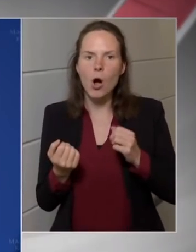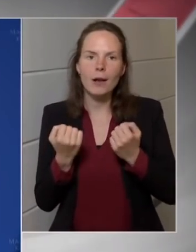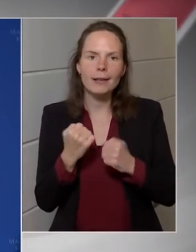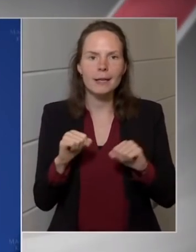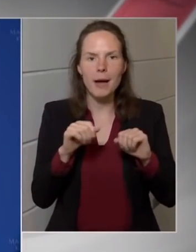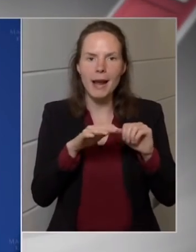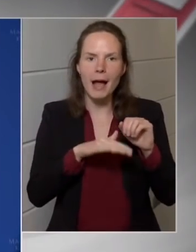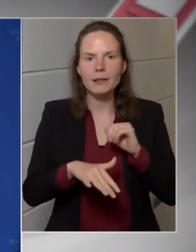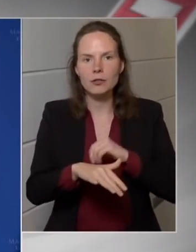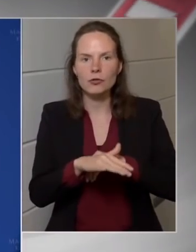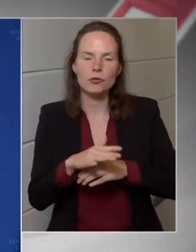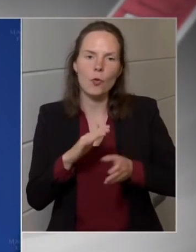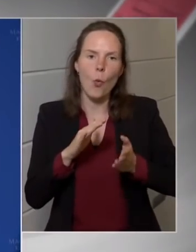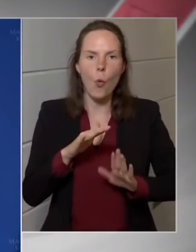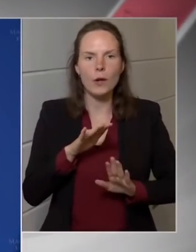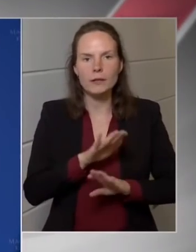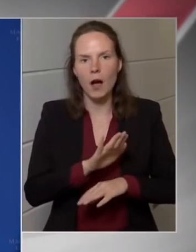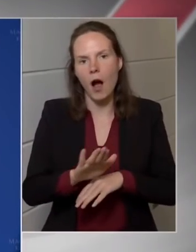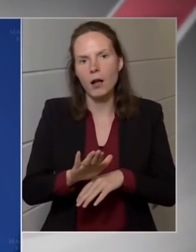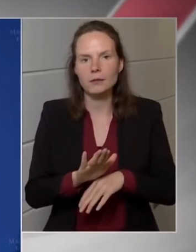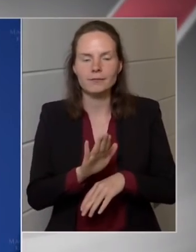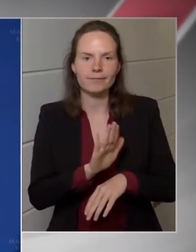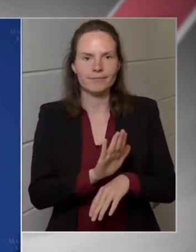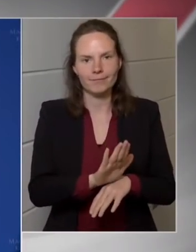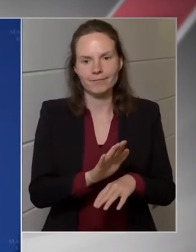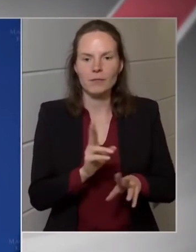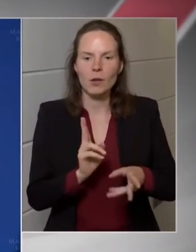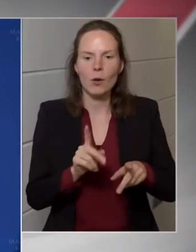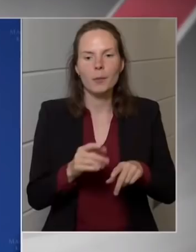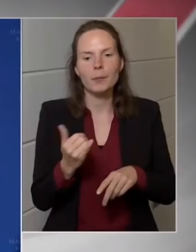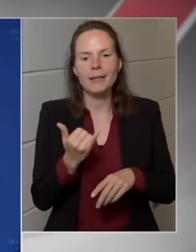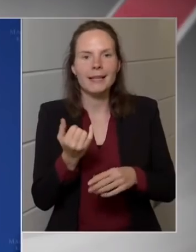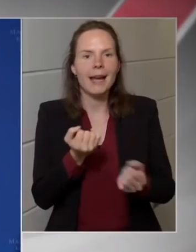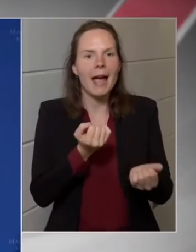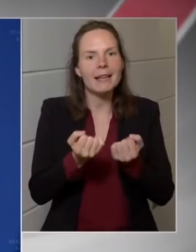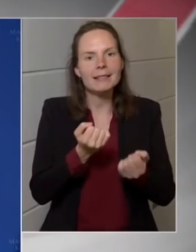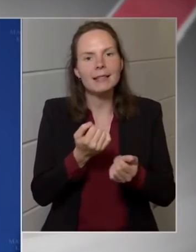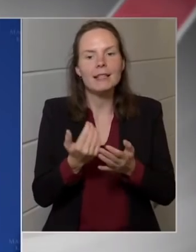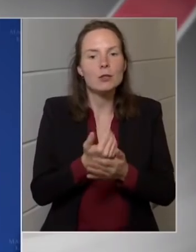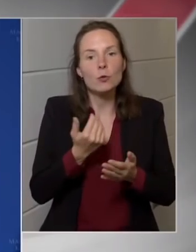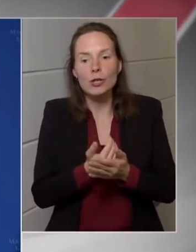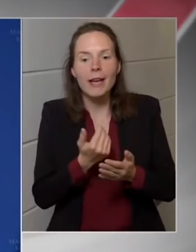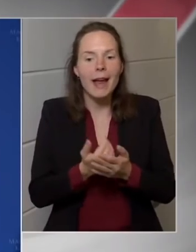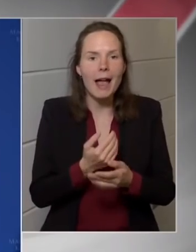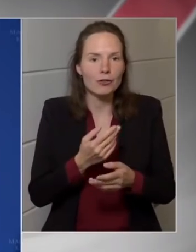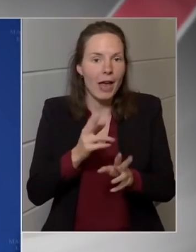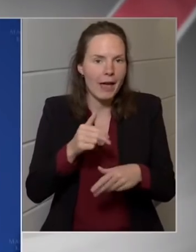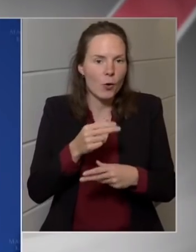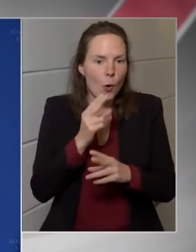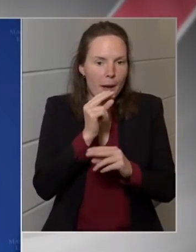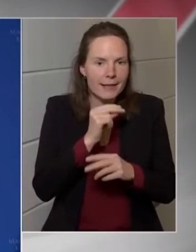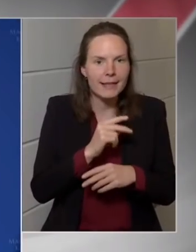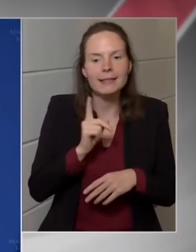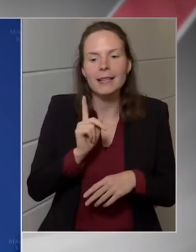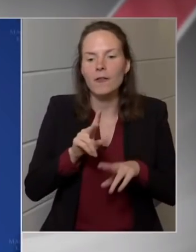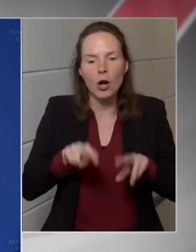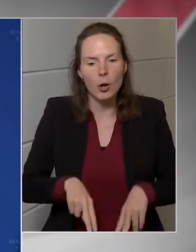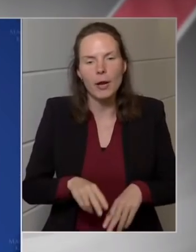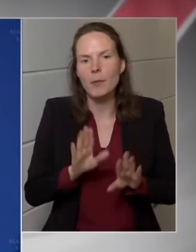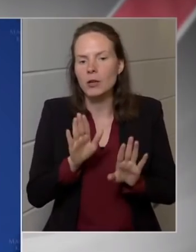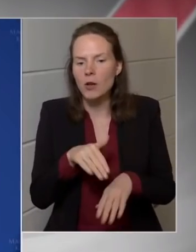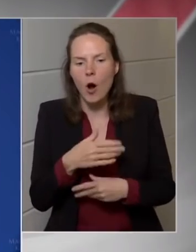sajátja, hogy mindig az egyeztetés szükségességéről beszél, de valójában, hogyha bárhol, akár csak